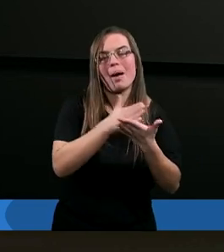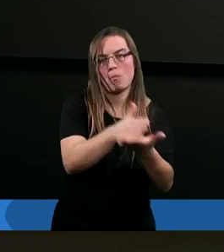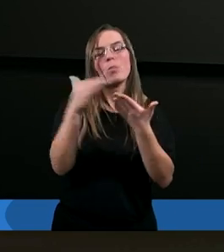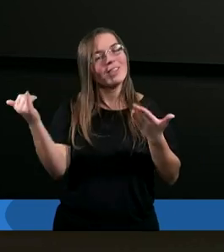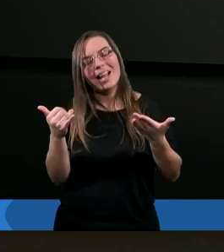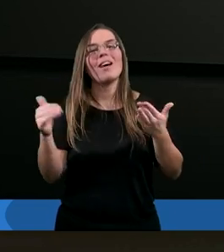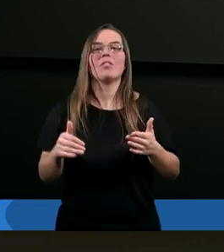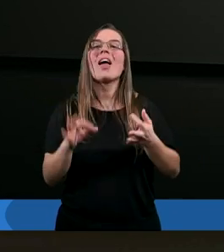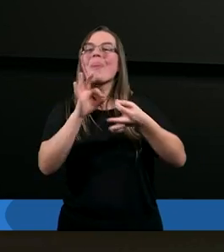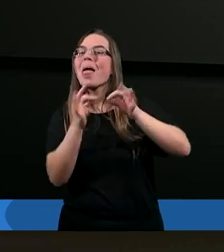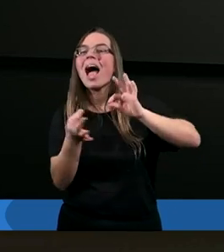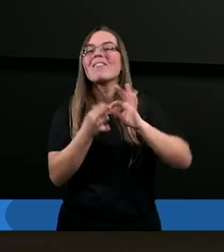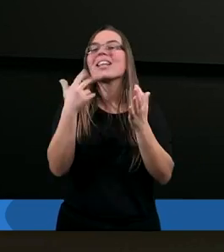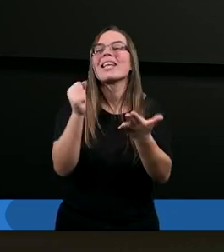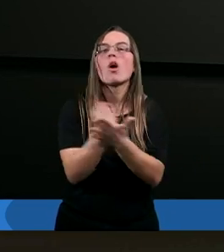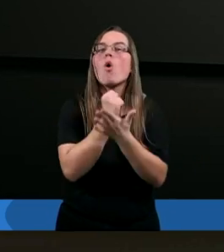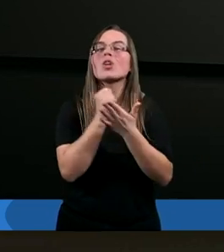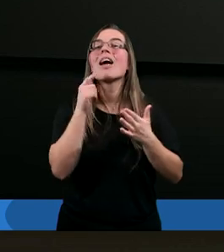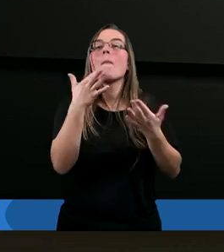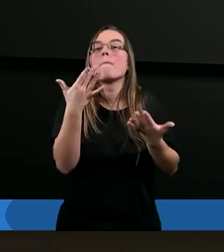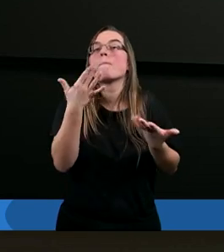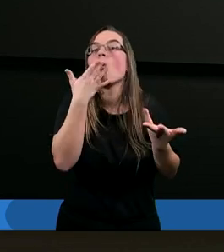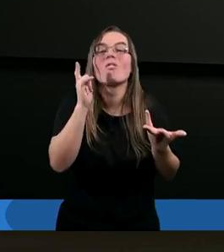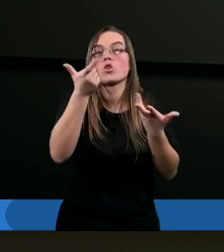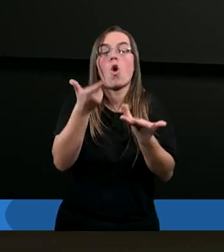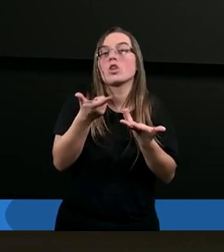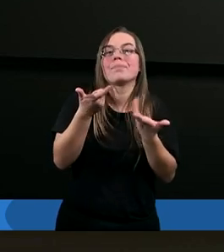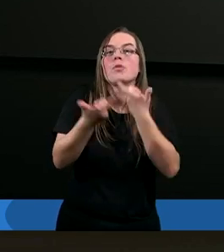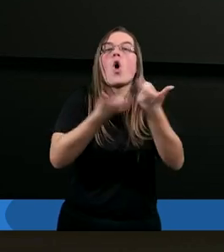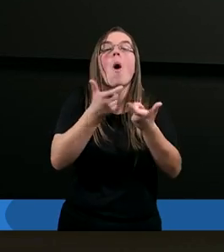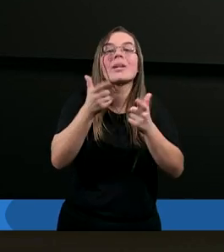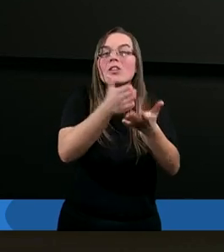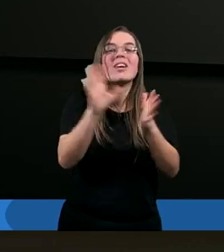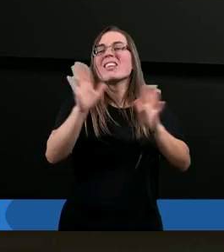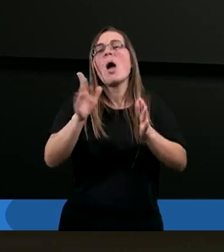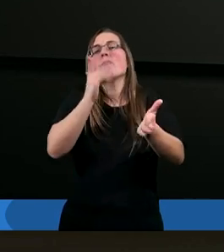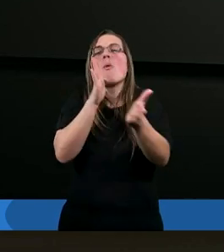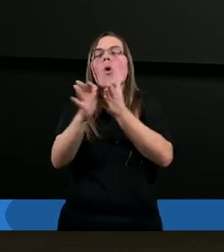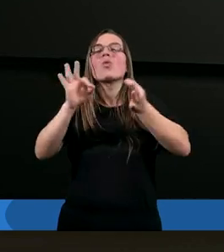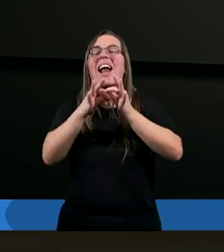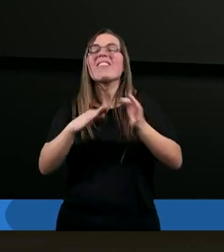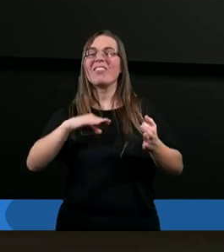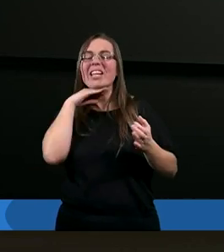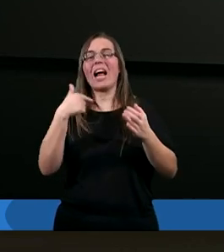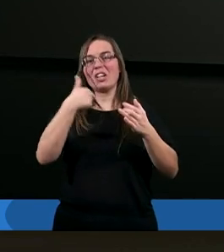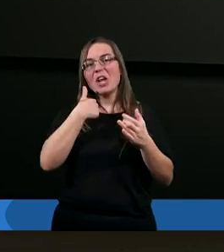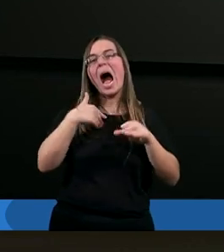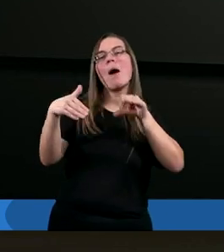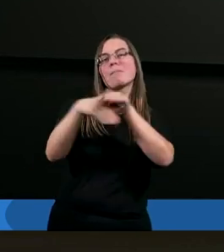pomóc nawet niekoniecznie mówiąc coś do niego ale po prostu nawet będąc z nim